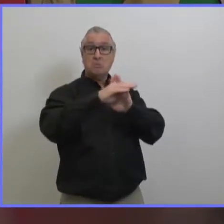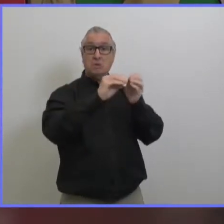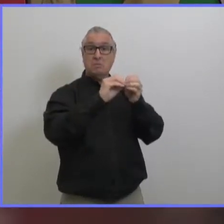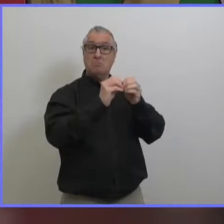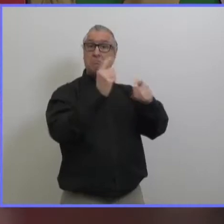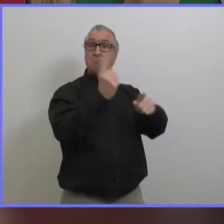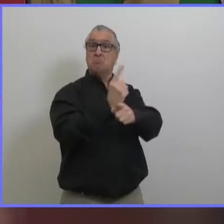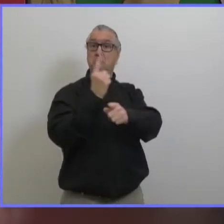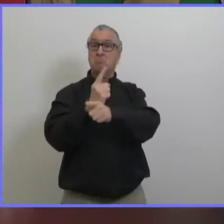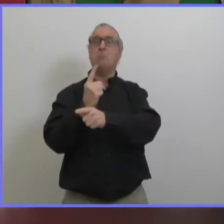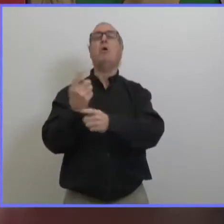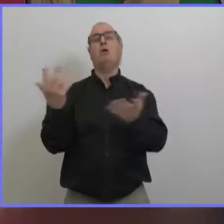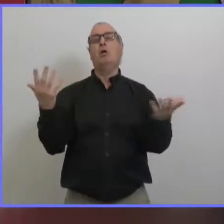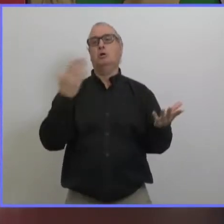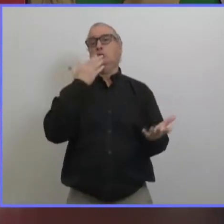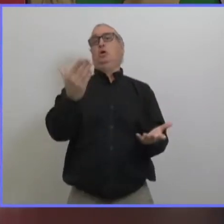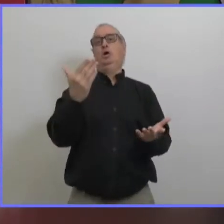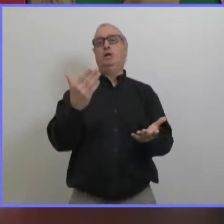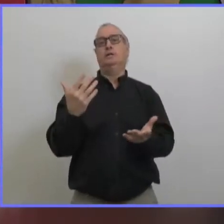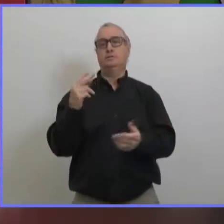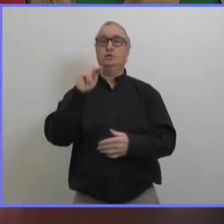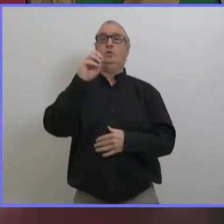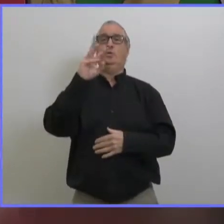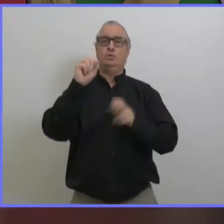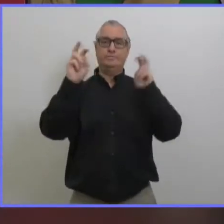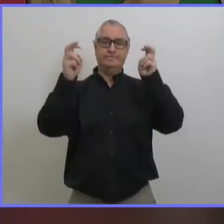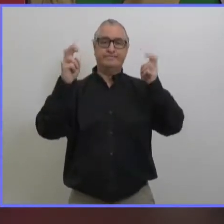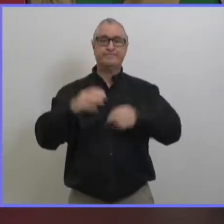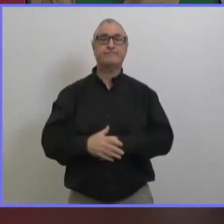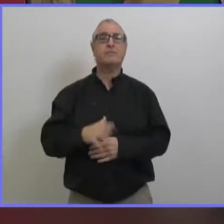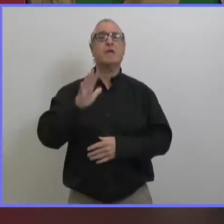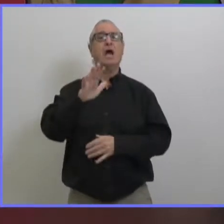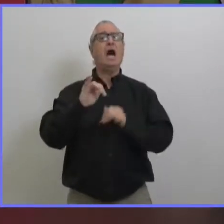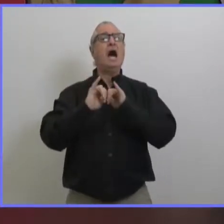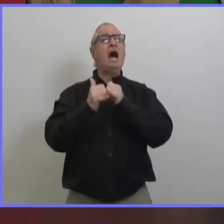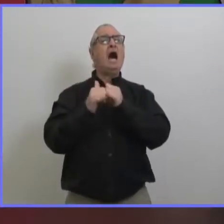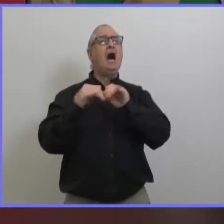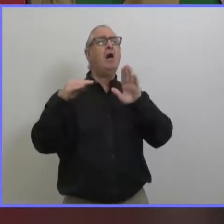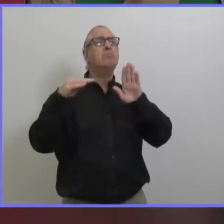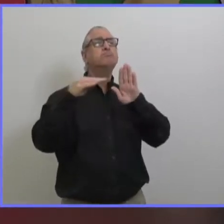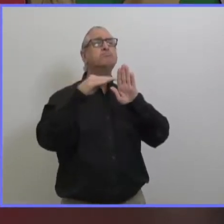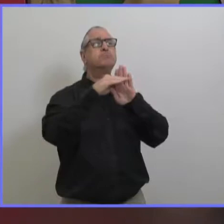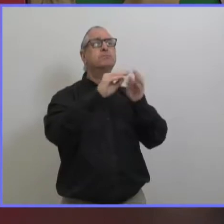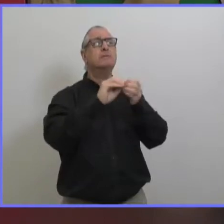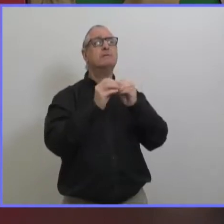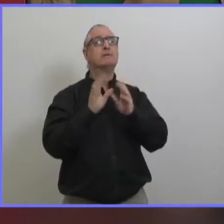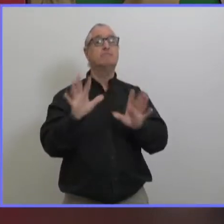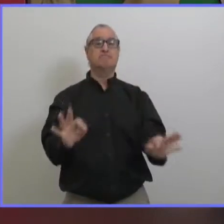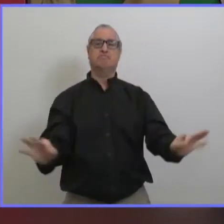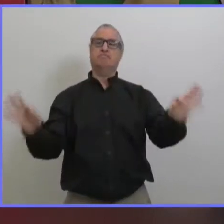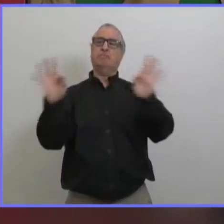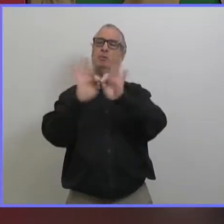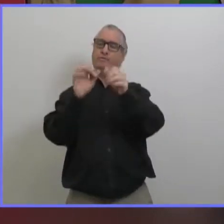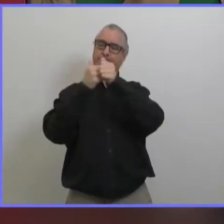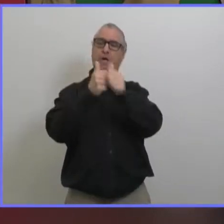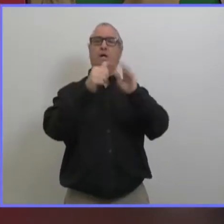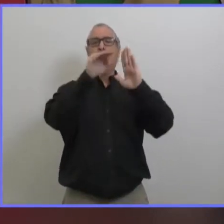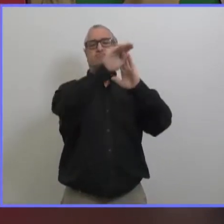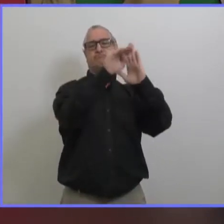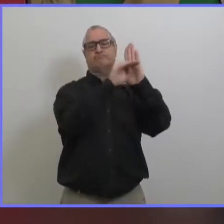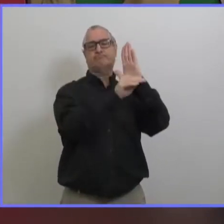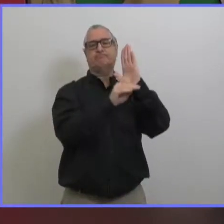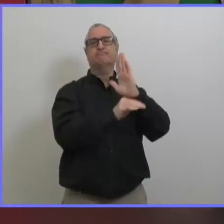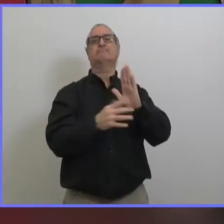a continuent d'aller dans la bonne direction donc tout ça c'est ça veut dire qu'il faut revenir aux gestes barrières aux précautions de base